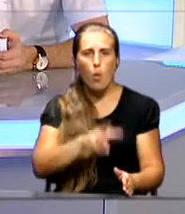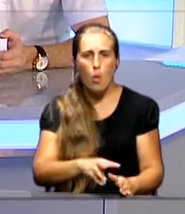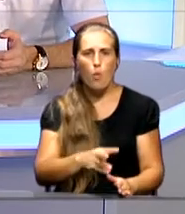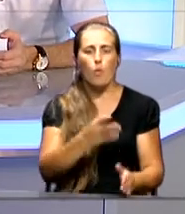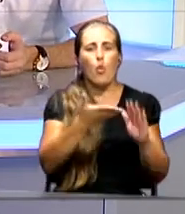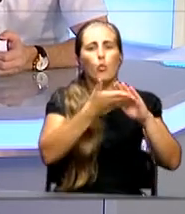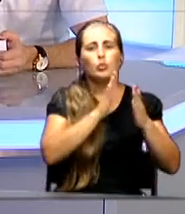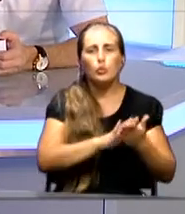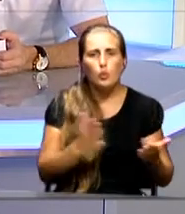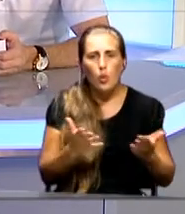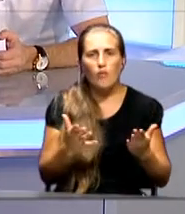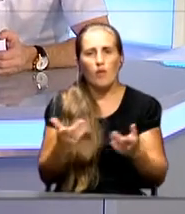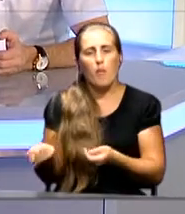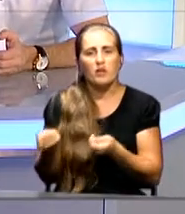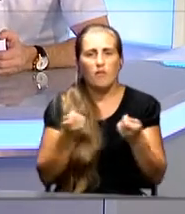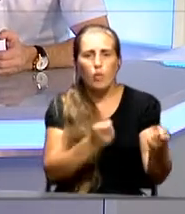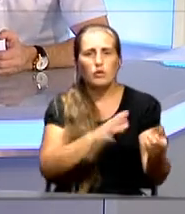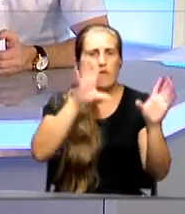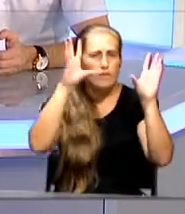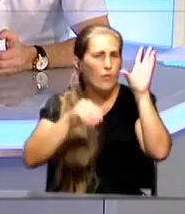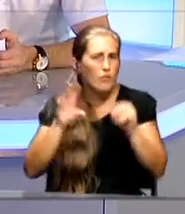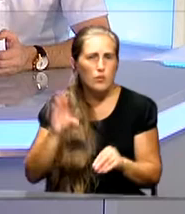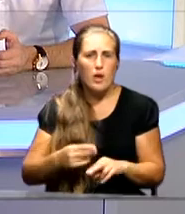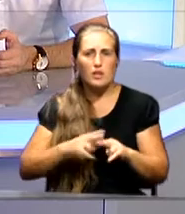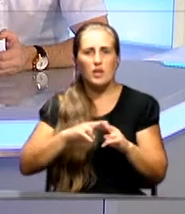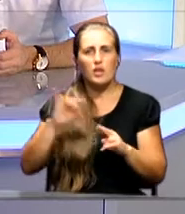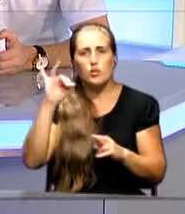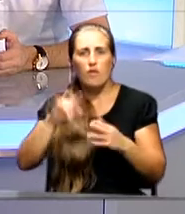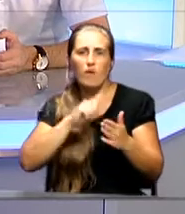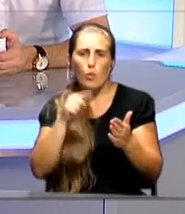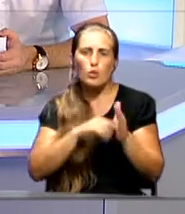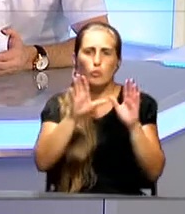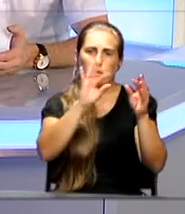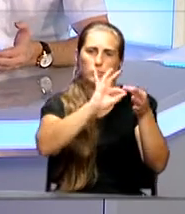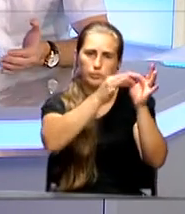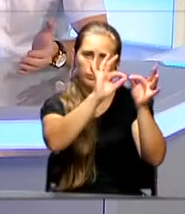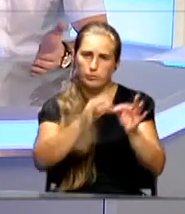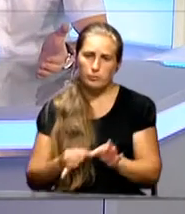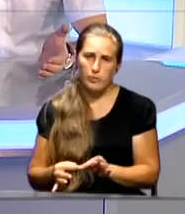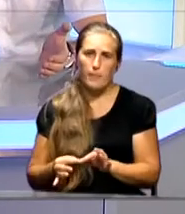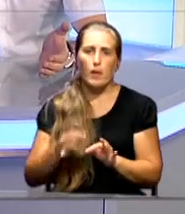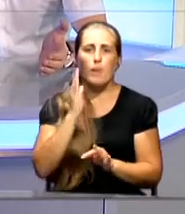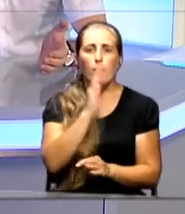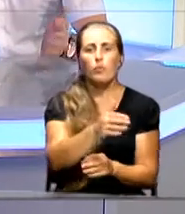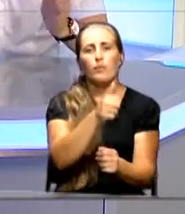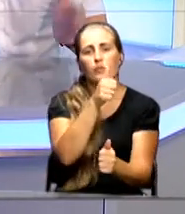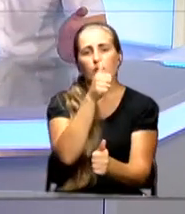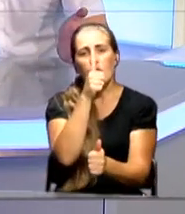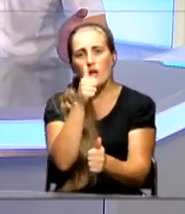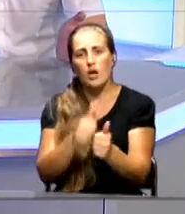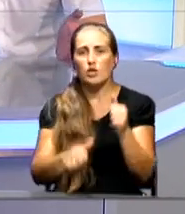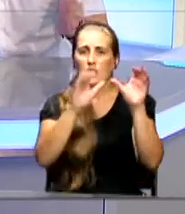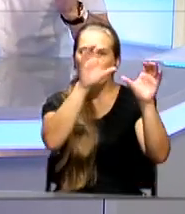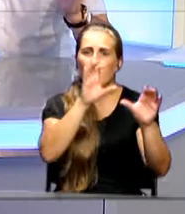условия подвоза. То есть вся-вся-вся вот эта предыстория вопроса будет описана. То есть на каждую и